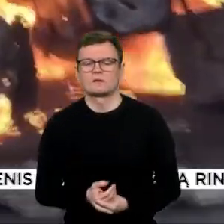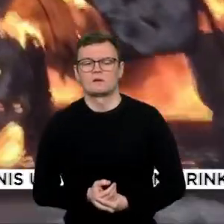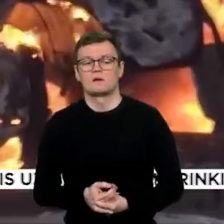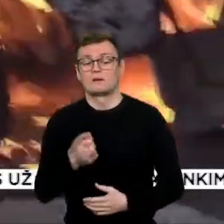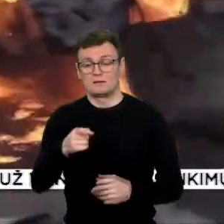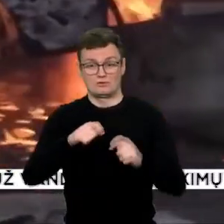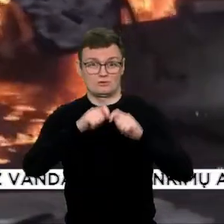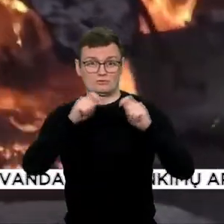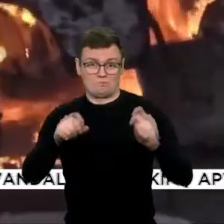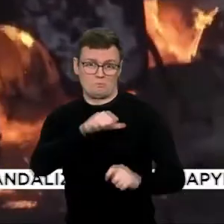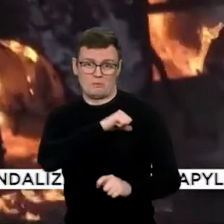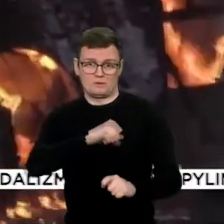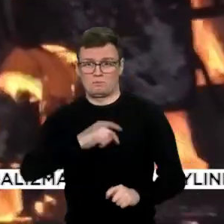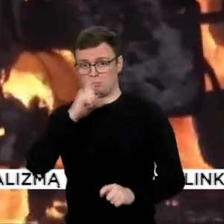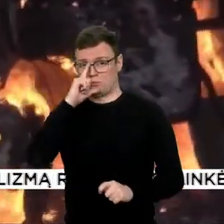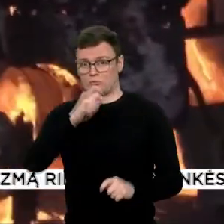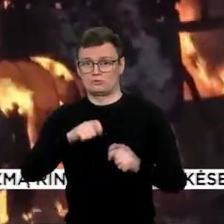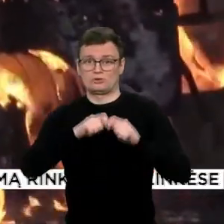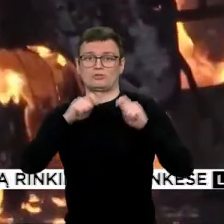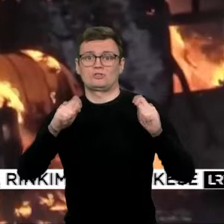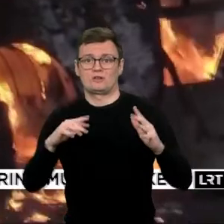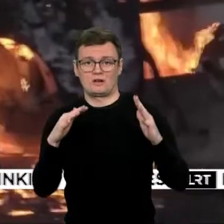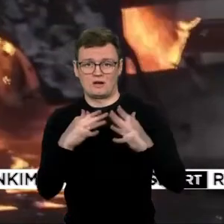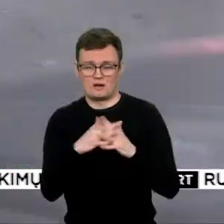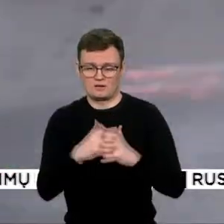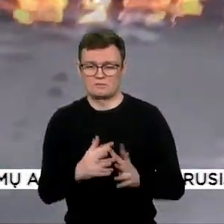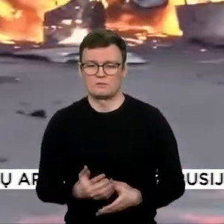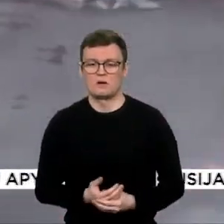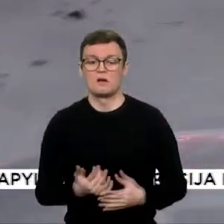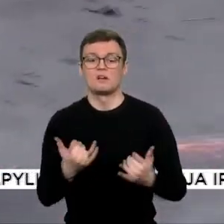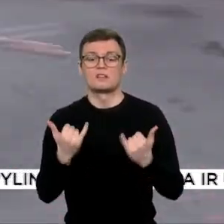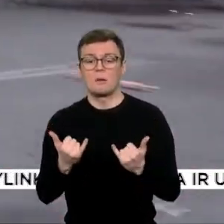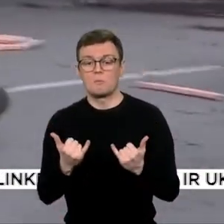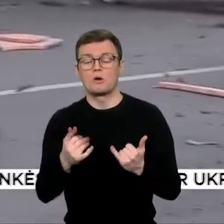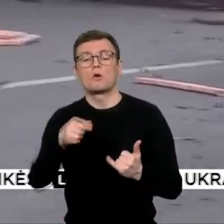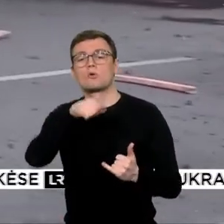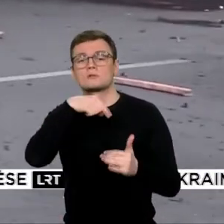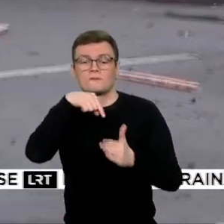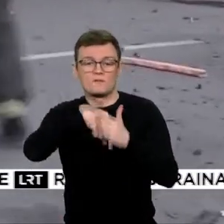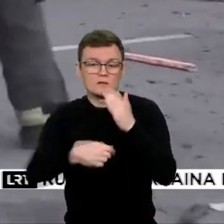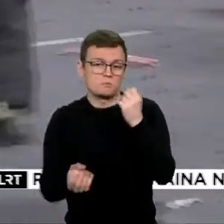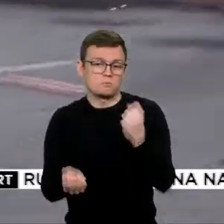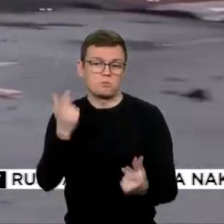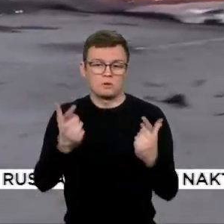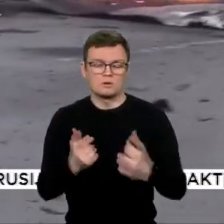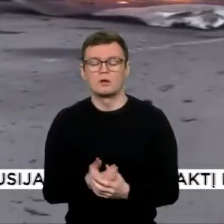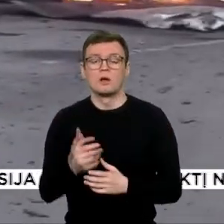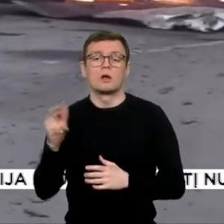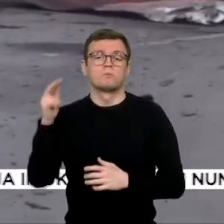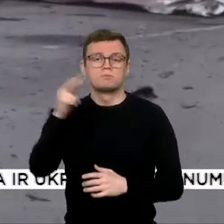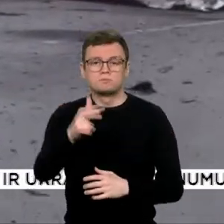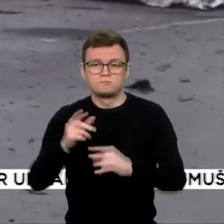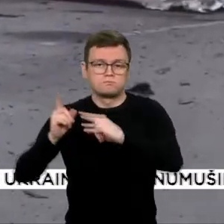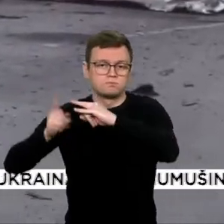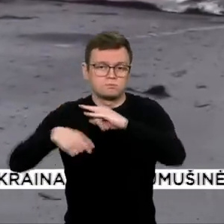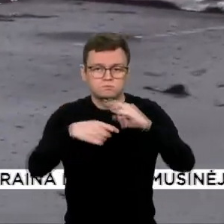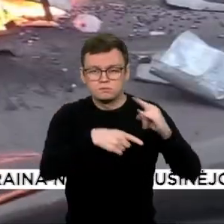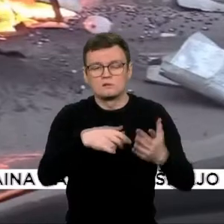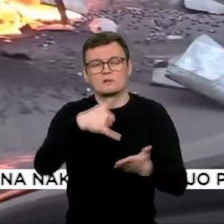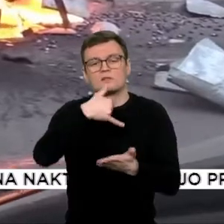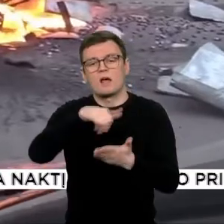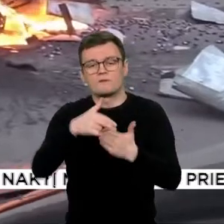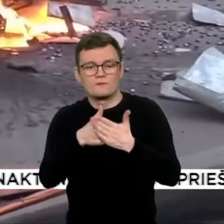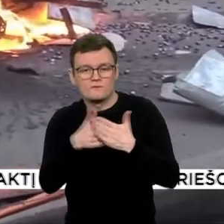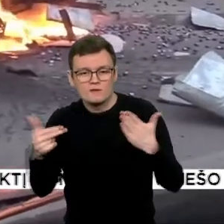iš daugeriai tolimos specialiosios karinės operacijos atejo į šalies vidų, kai dronai sprogdina naaptos įmonės rengiami sausumos ant poliai